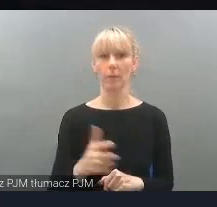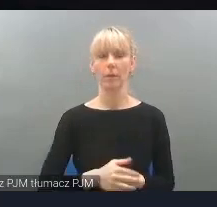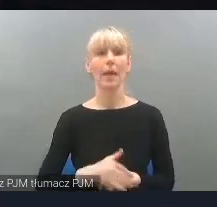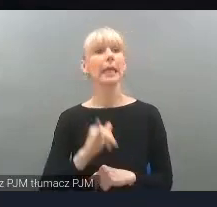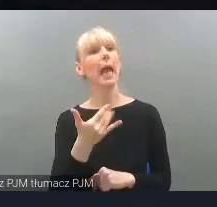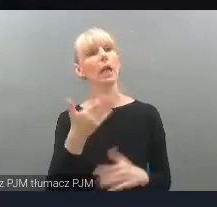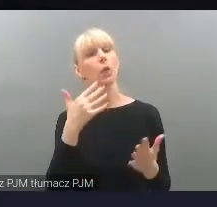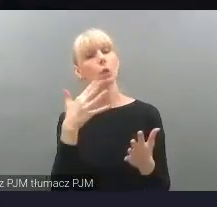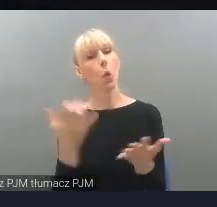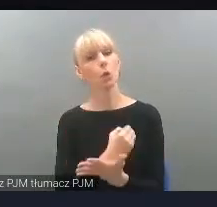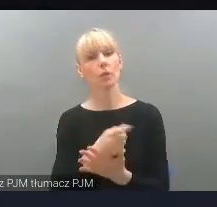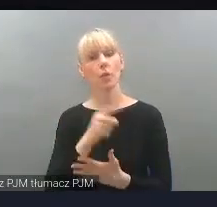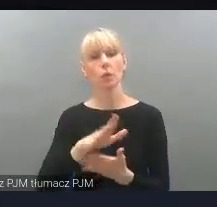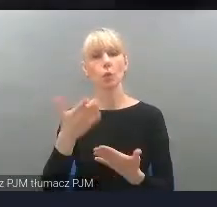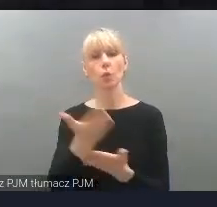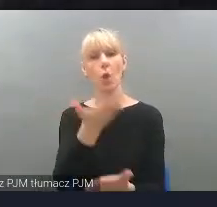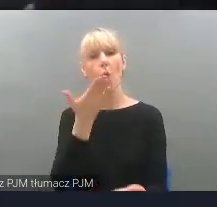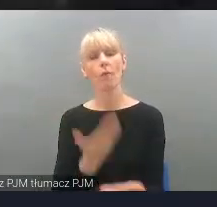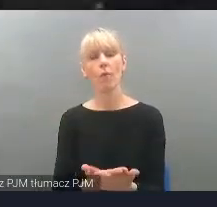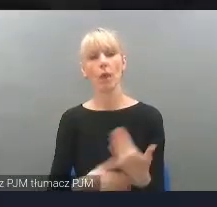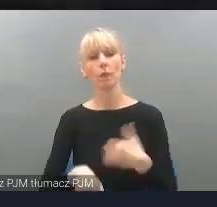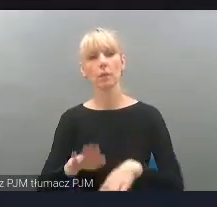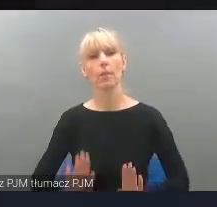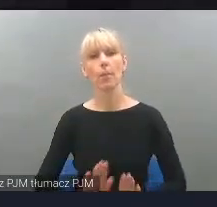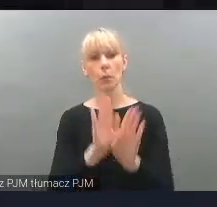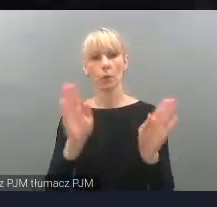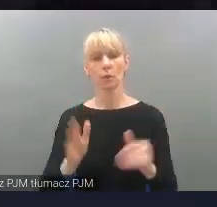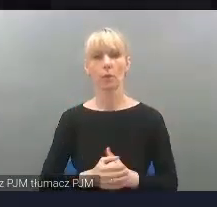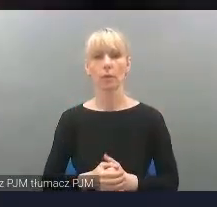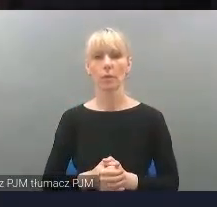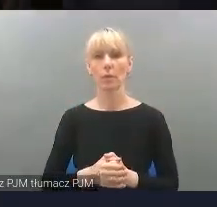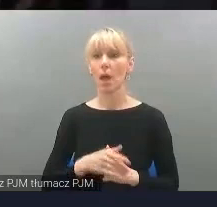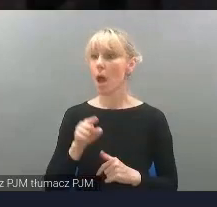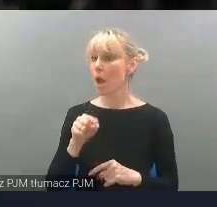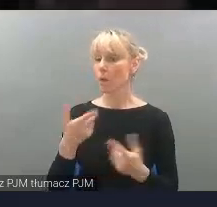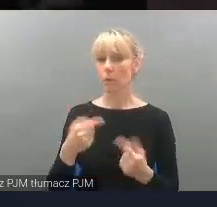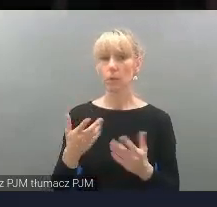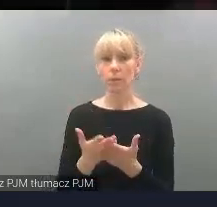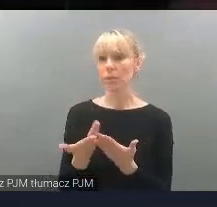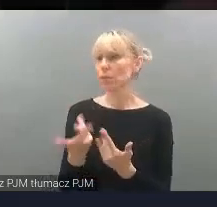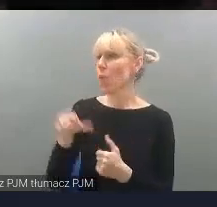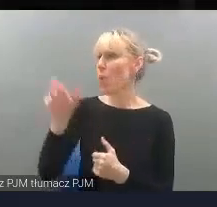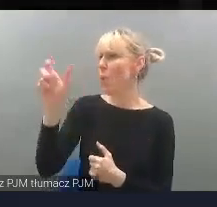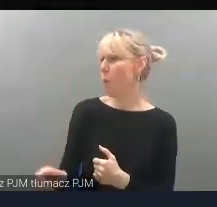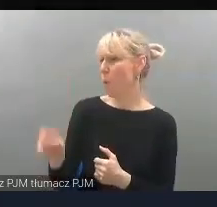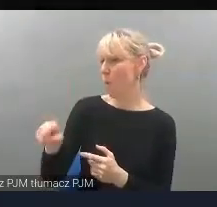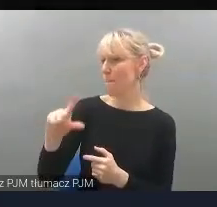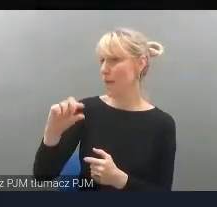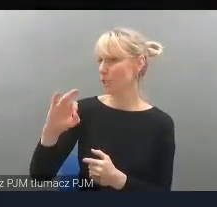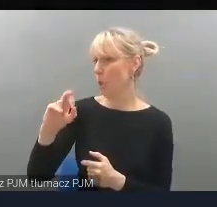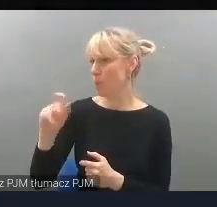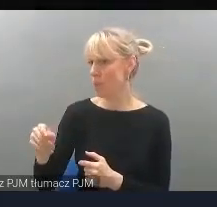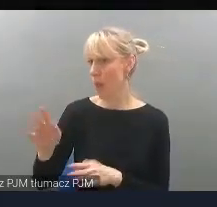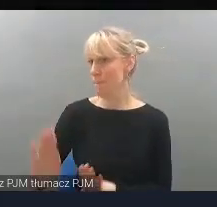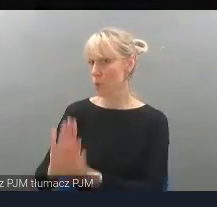oferty muzeum, nie należając się na zbytni kontakt z personelem. Więc jest to też